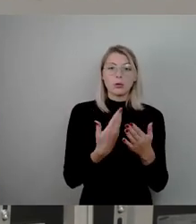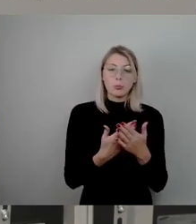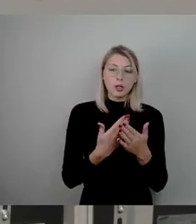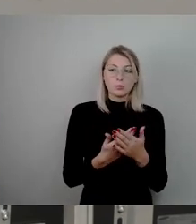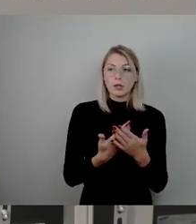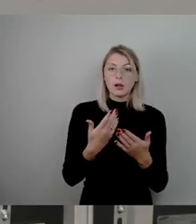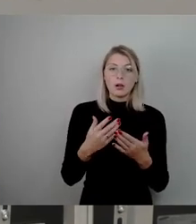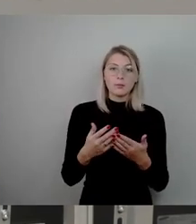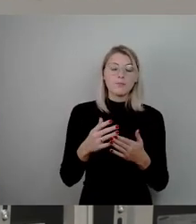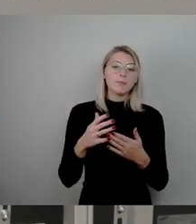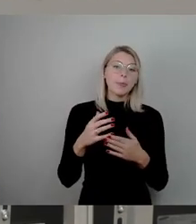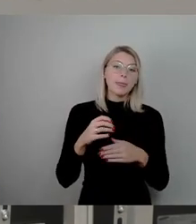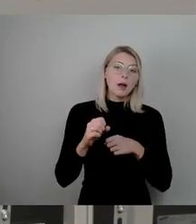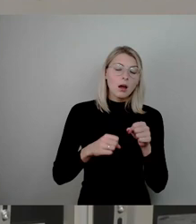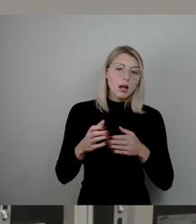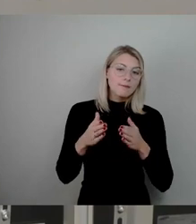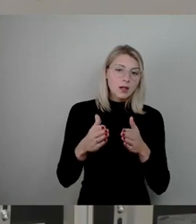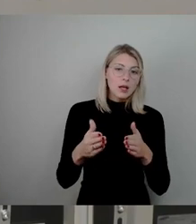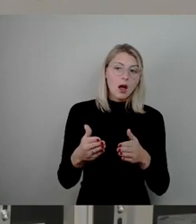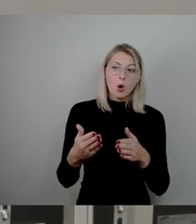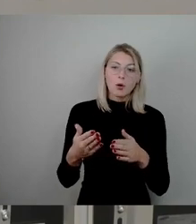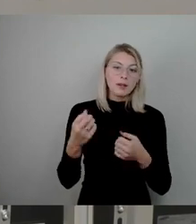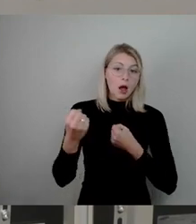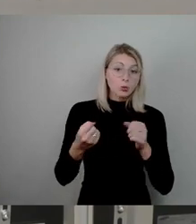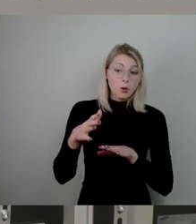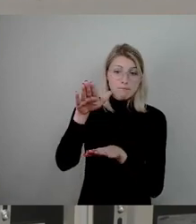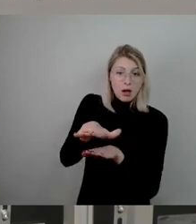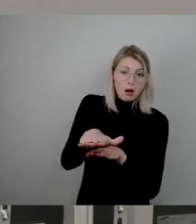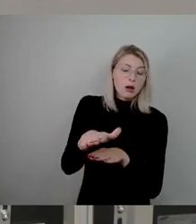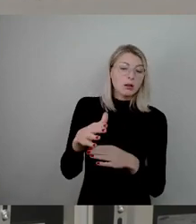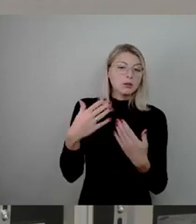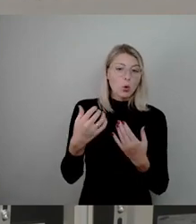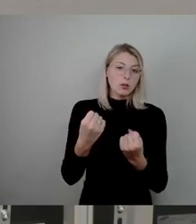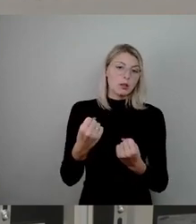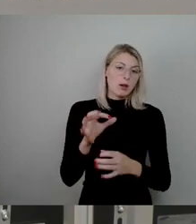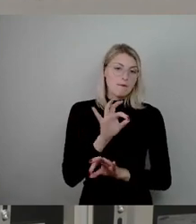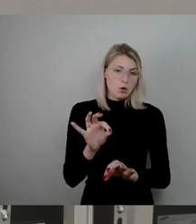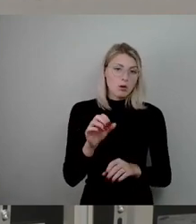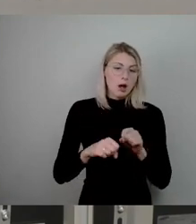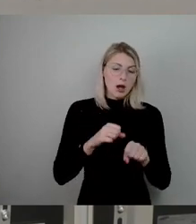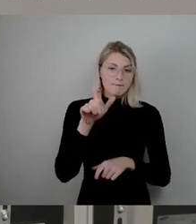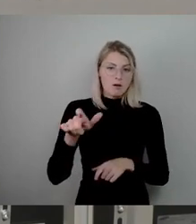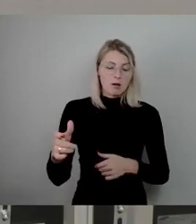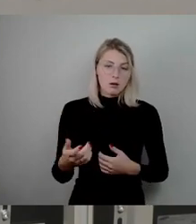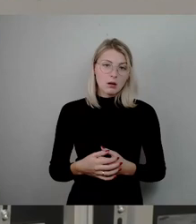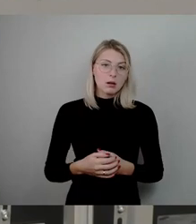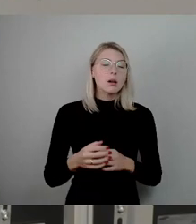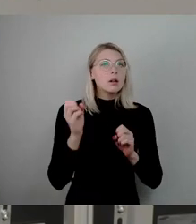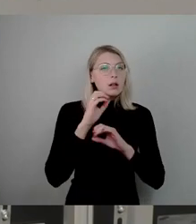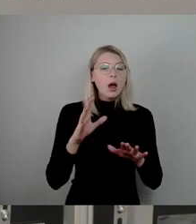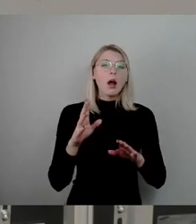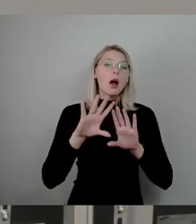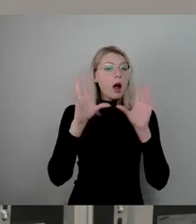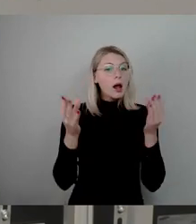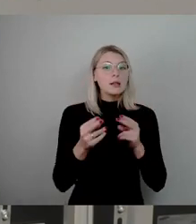zugeparkt werden, diese entsprechend damit dann auch zu sichern. Klar ist für uns als Fraktion auch, das ist kein Allheilmittel, das wird nicht flächendeckend